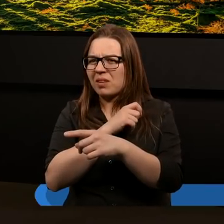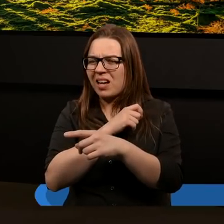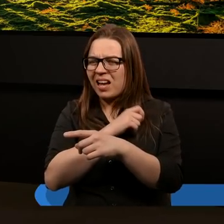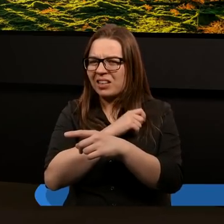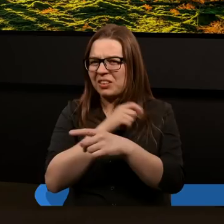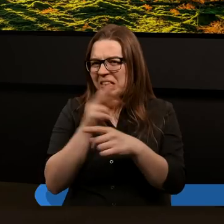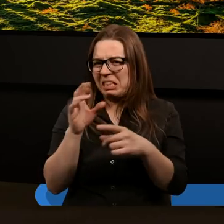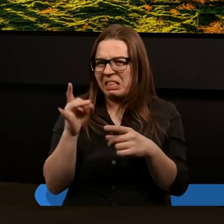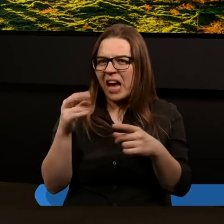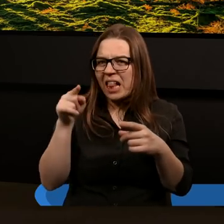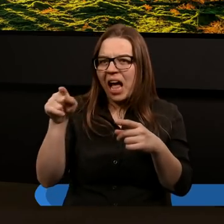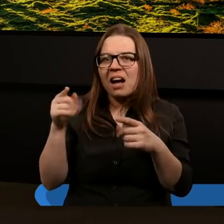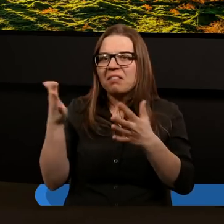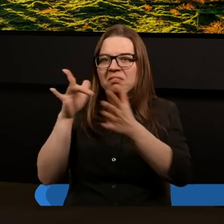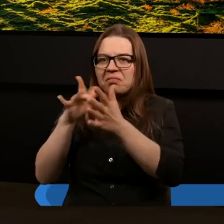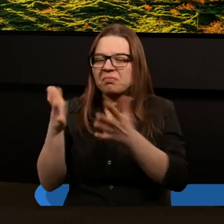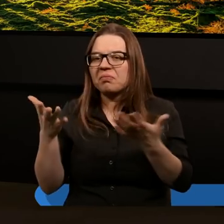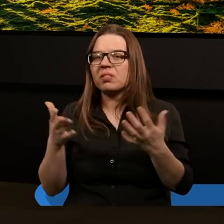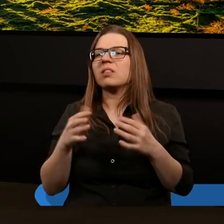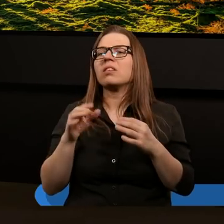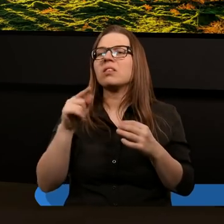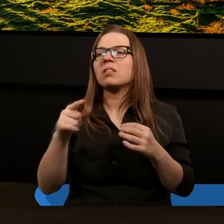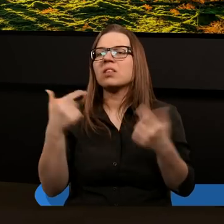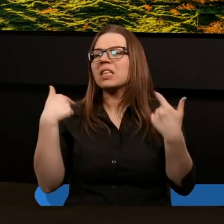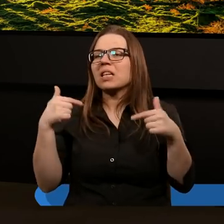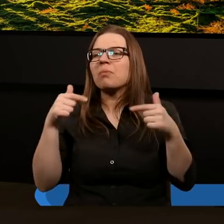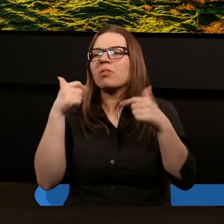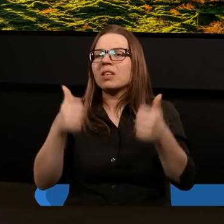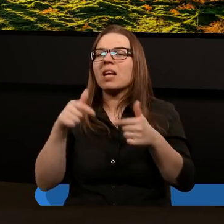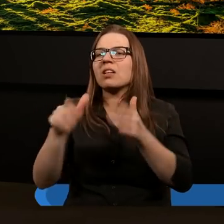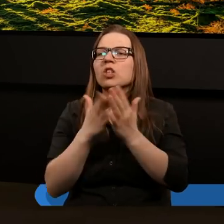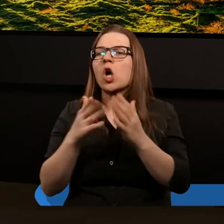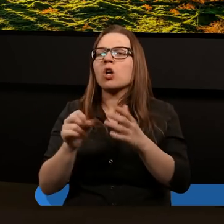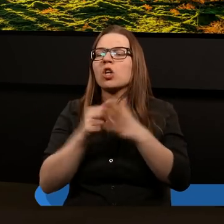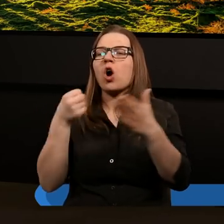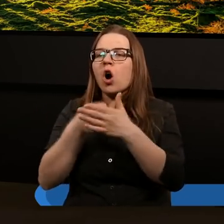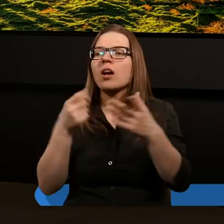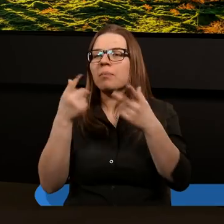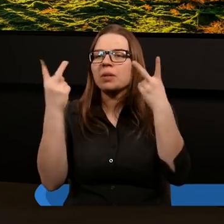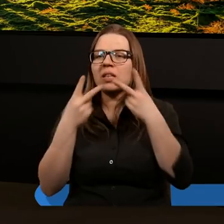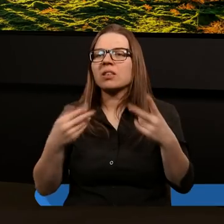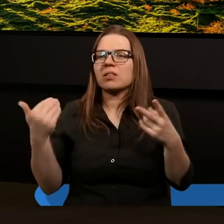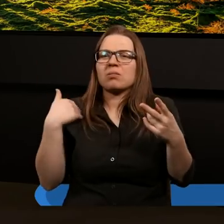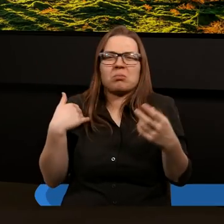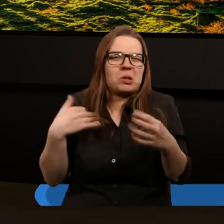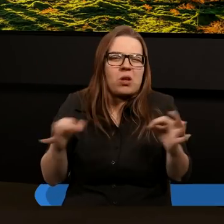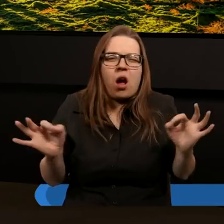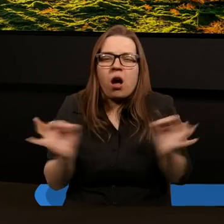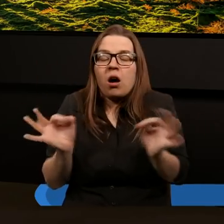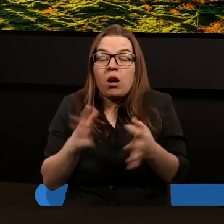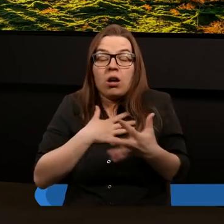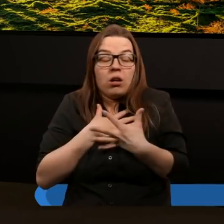terenach. Nie byłem w stanie tej książki do końca przeczytać. Była zbyt